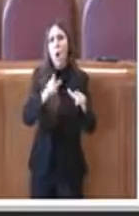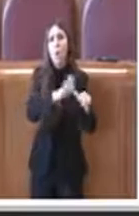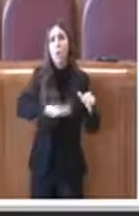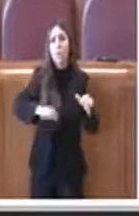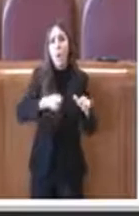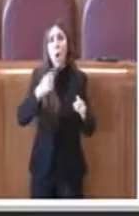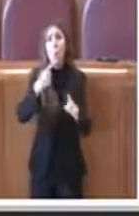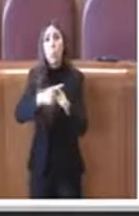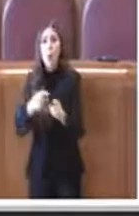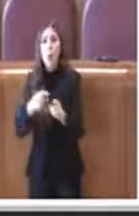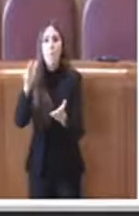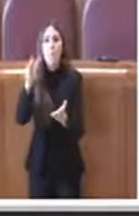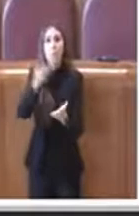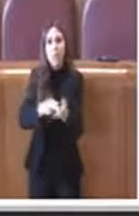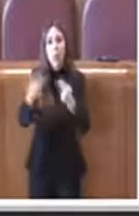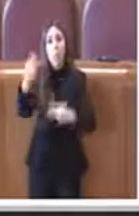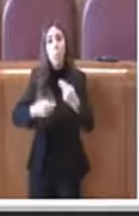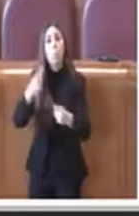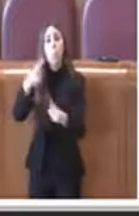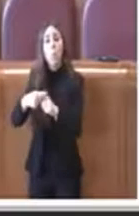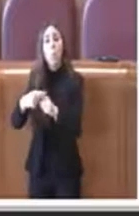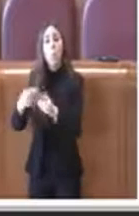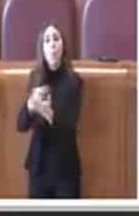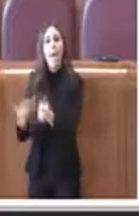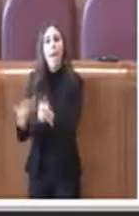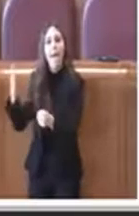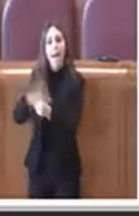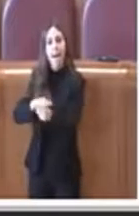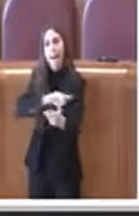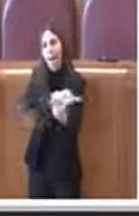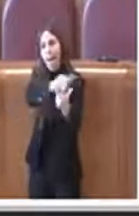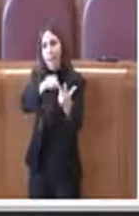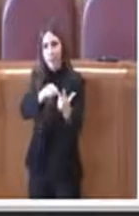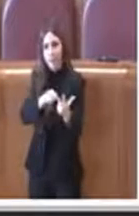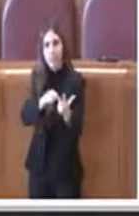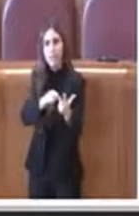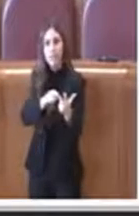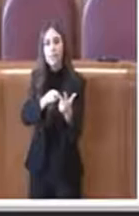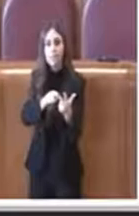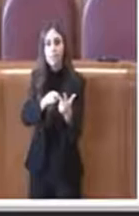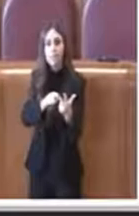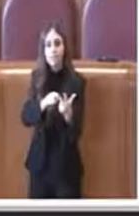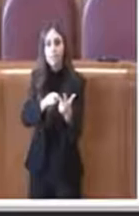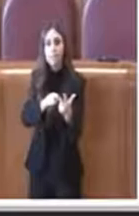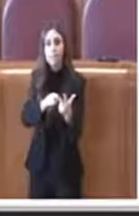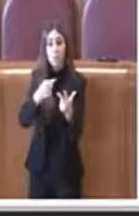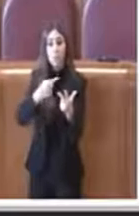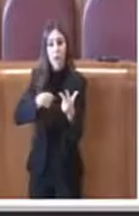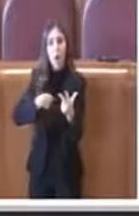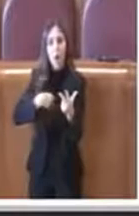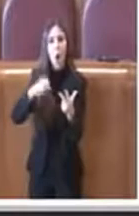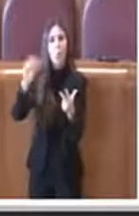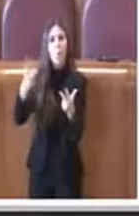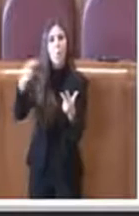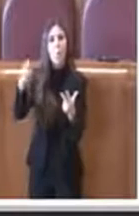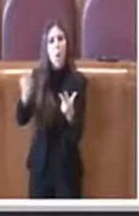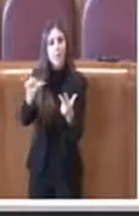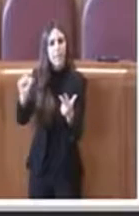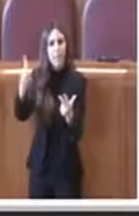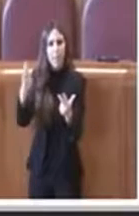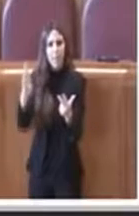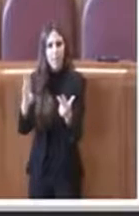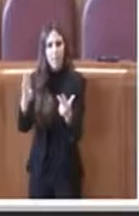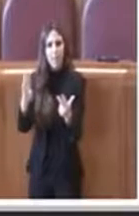bilanci e il piano di risanamento AMA alla fine del comunicato USB che